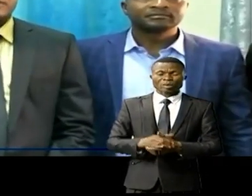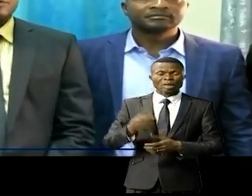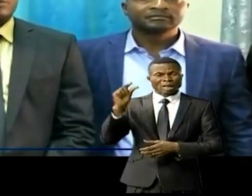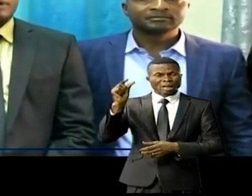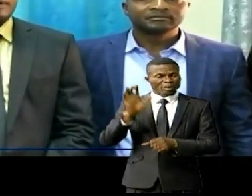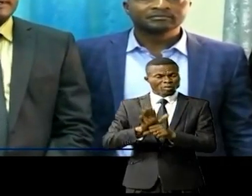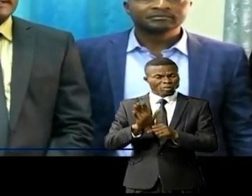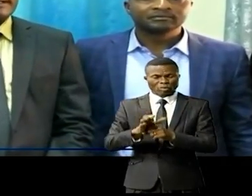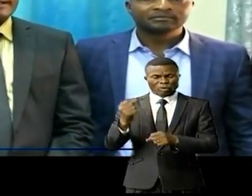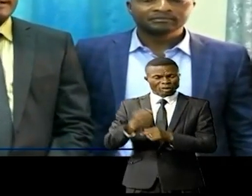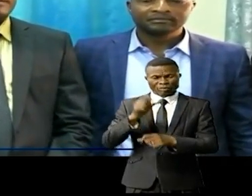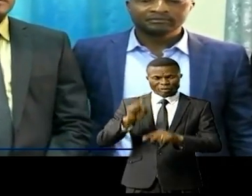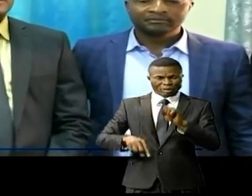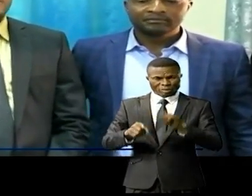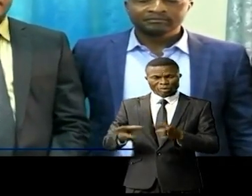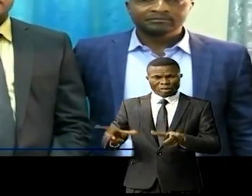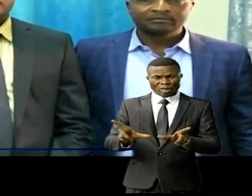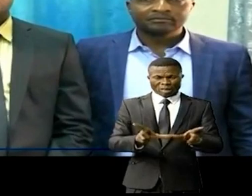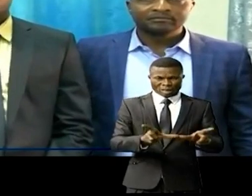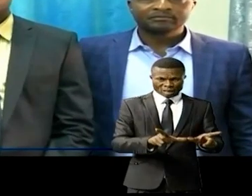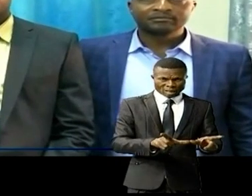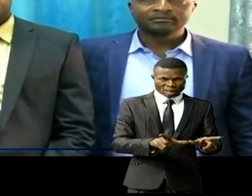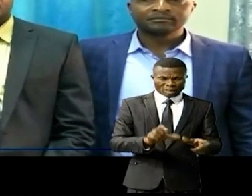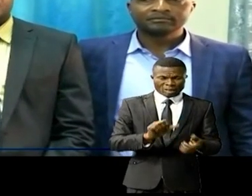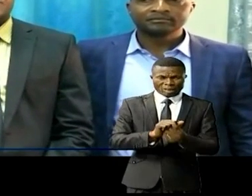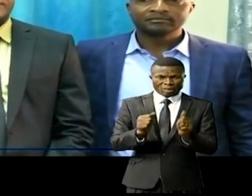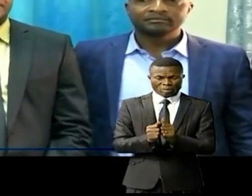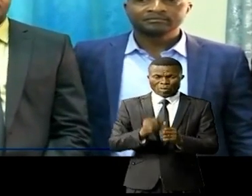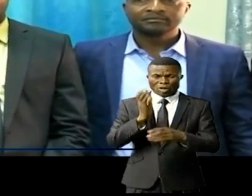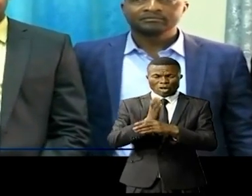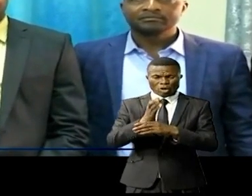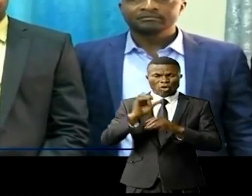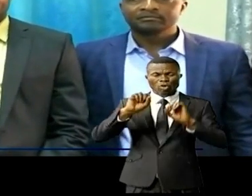dans la province qui est là-bas est caractérisée par les actions sociales.